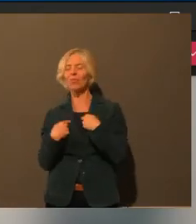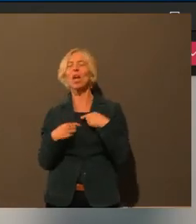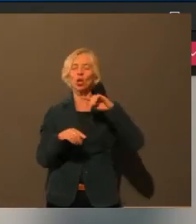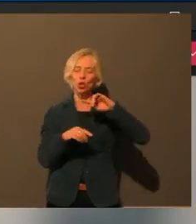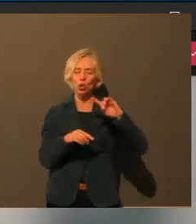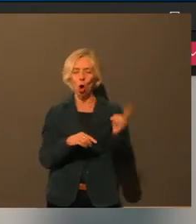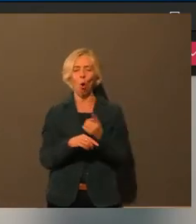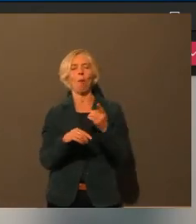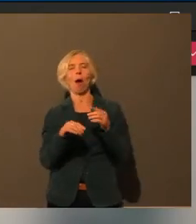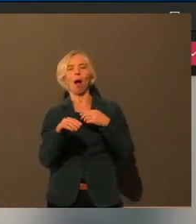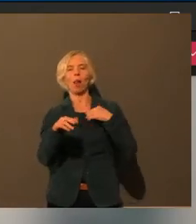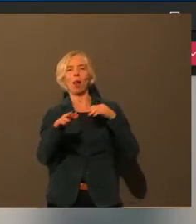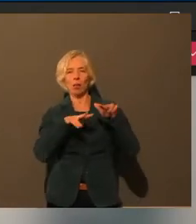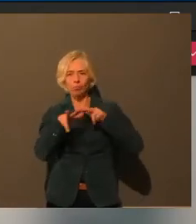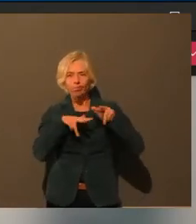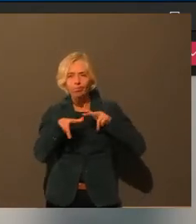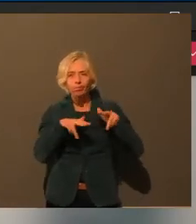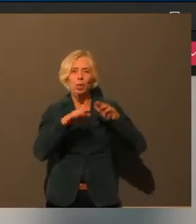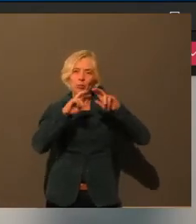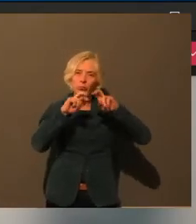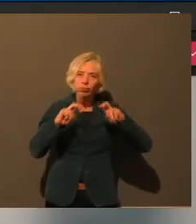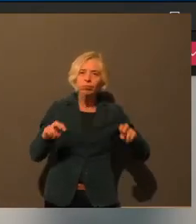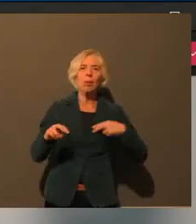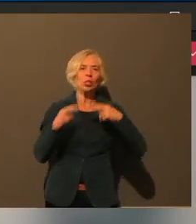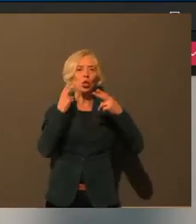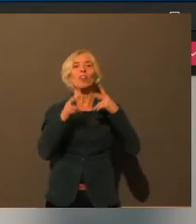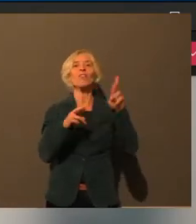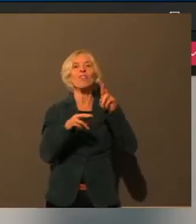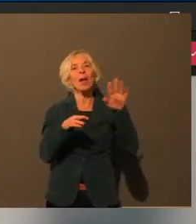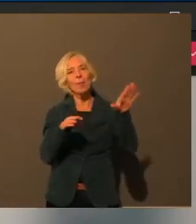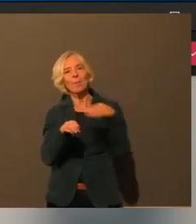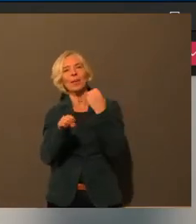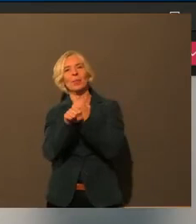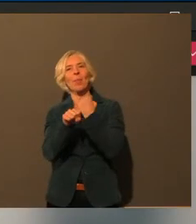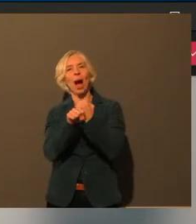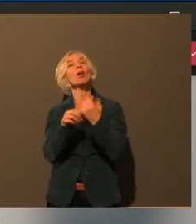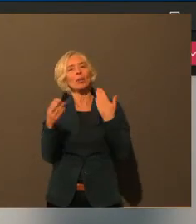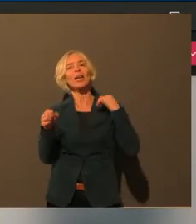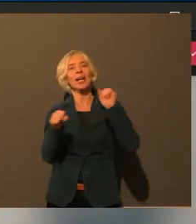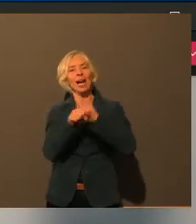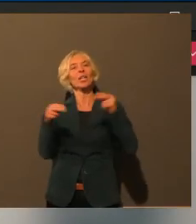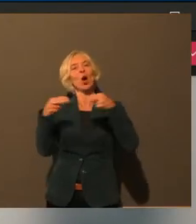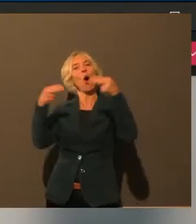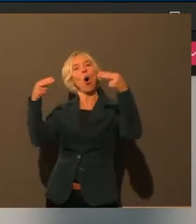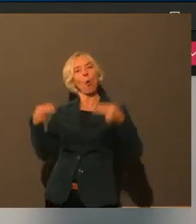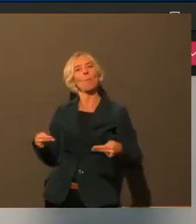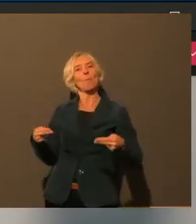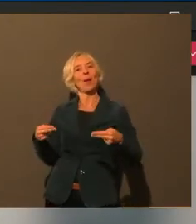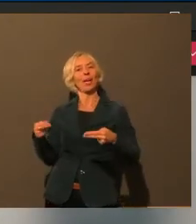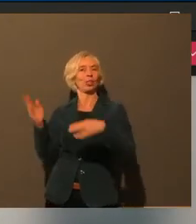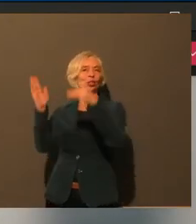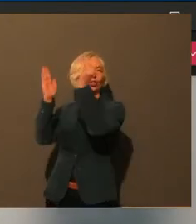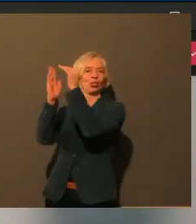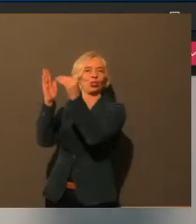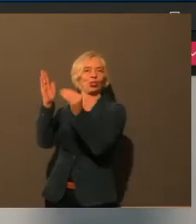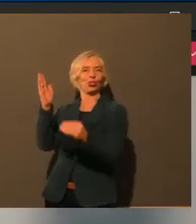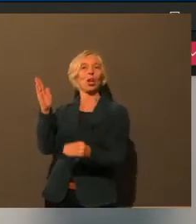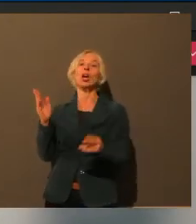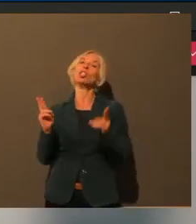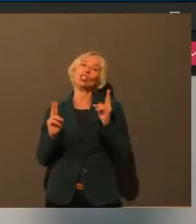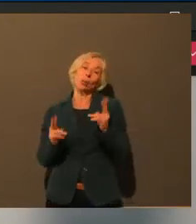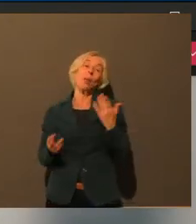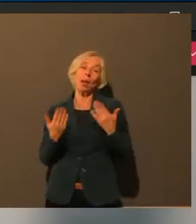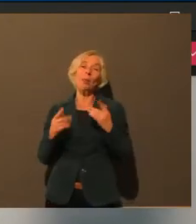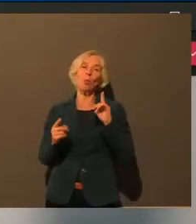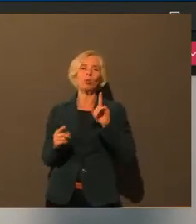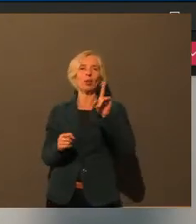Lust haben, sich daran zu beteiligen, dann auch die Dinge auch auf der Homepage gut finden. Weil manchmal muss man sich so zwei- oder dreimal durchklicken und das ist